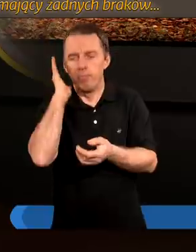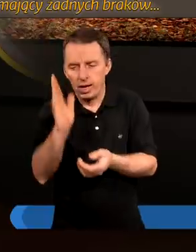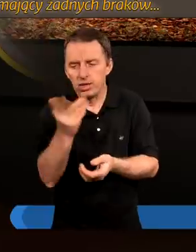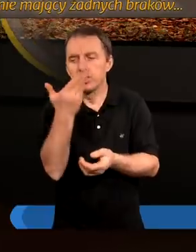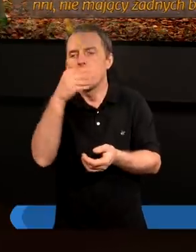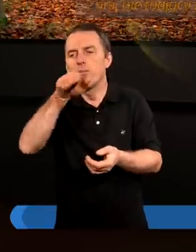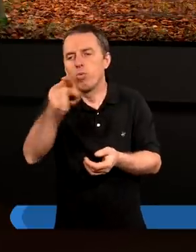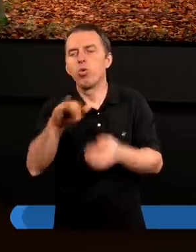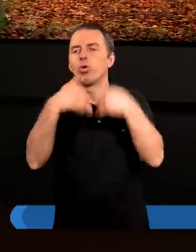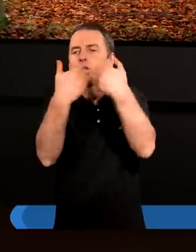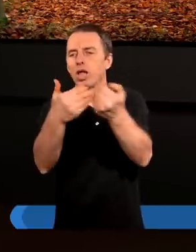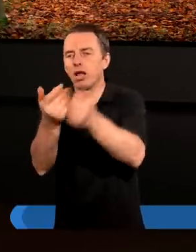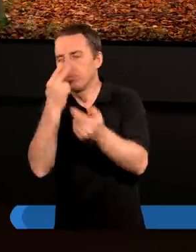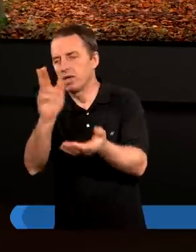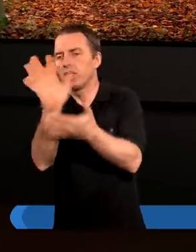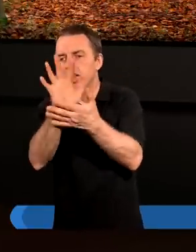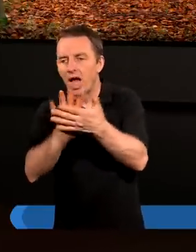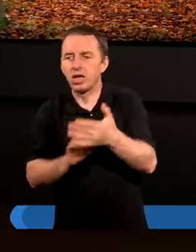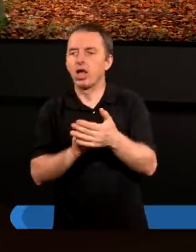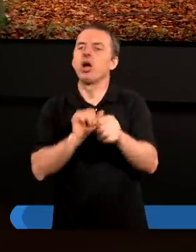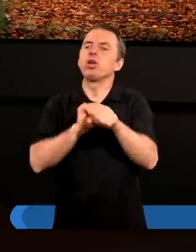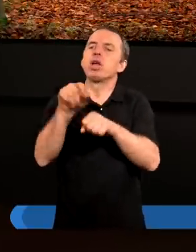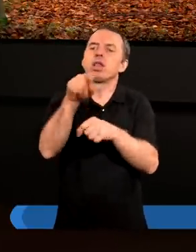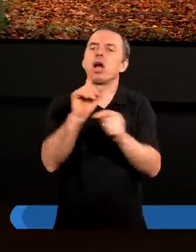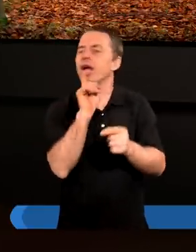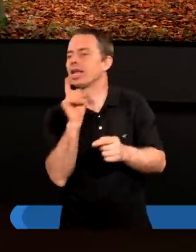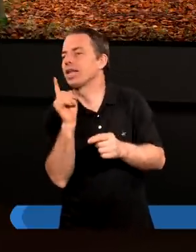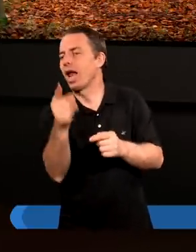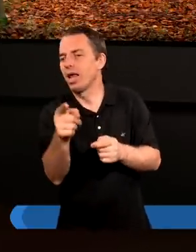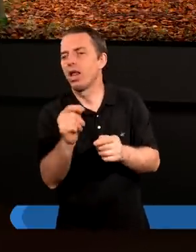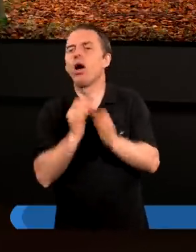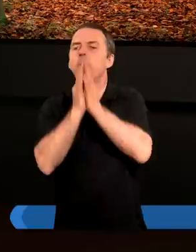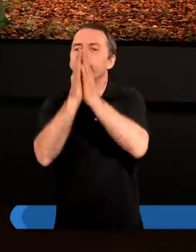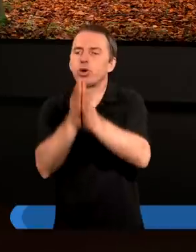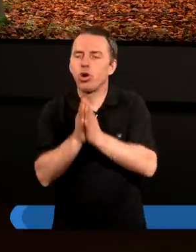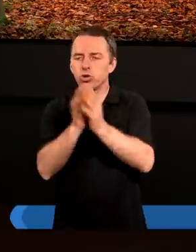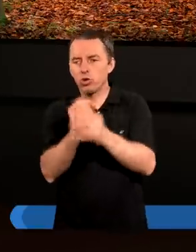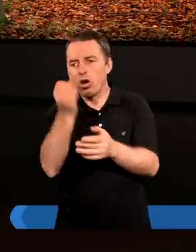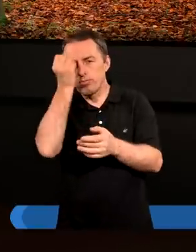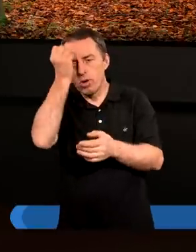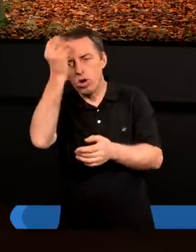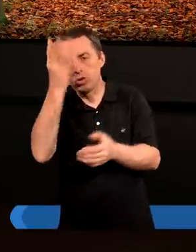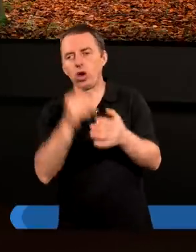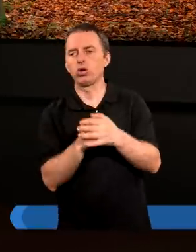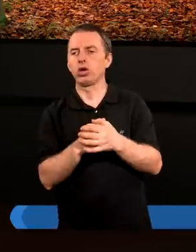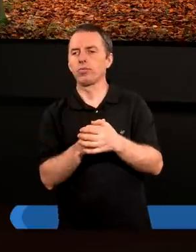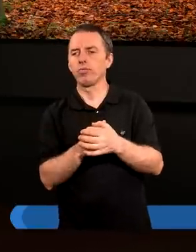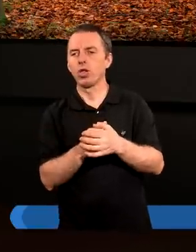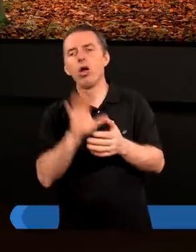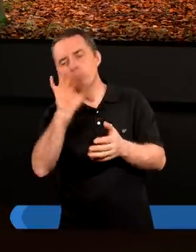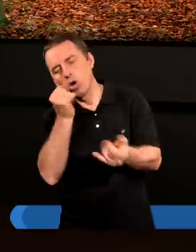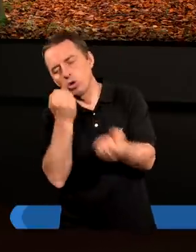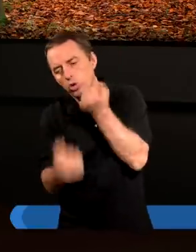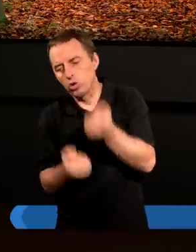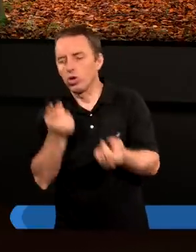dana. Popatrzmy w jakim tekście jest to zalecenie, aby prosić o mądrość. Bo